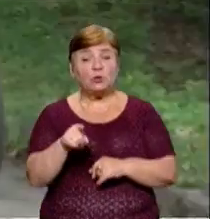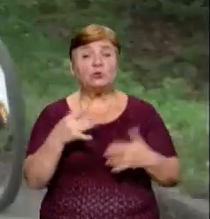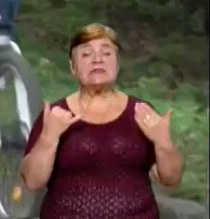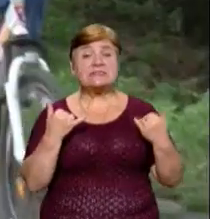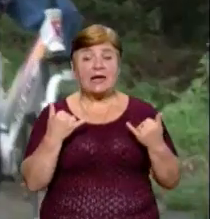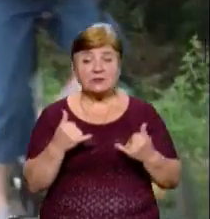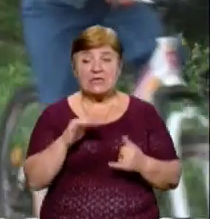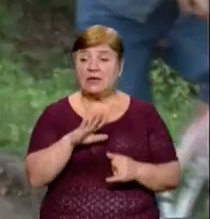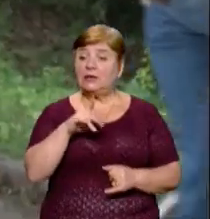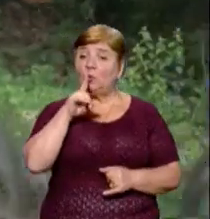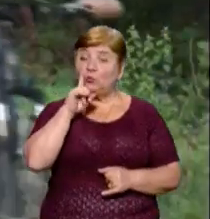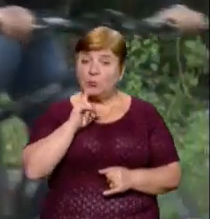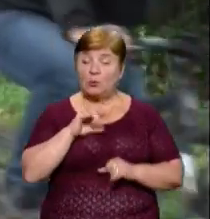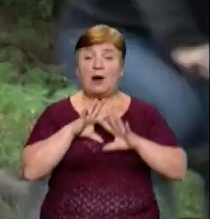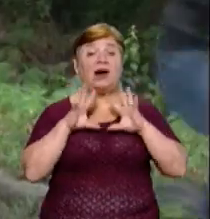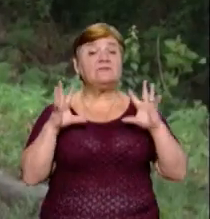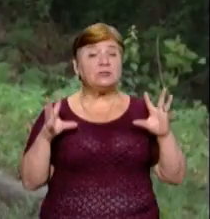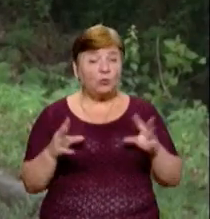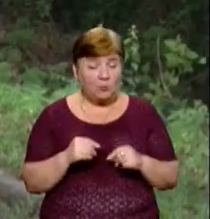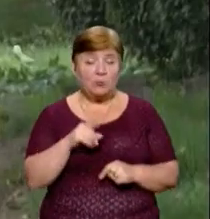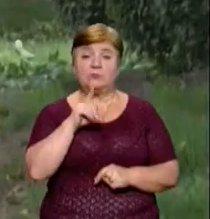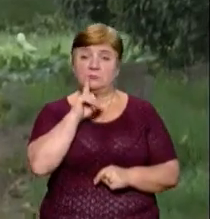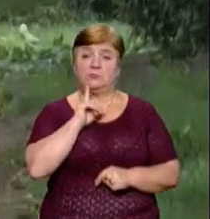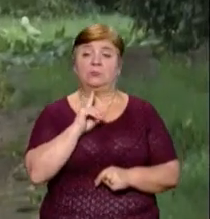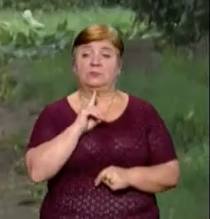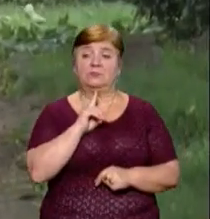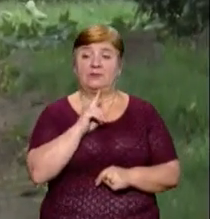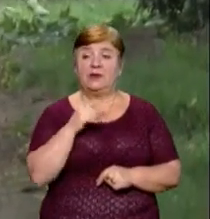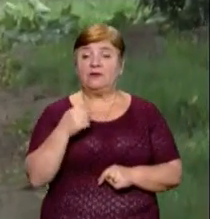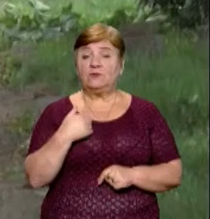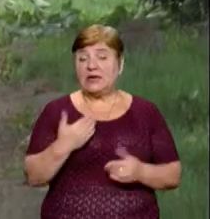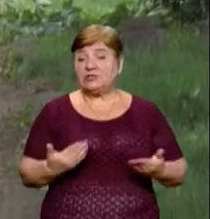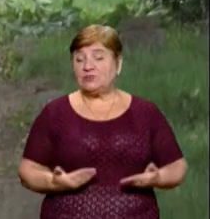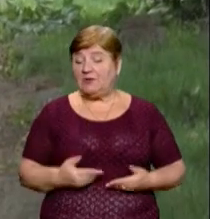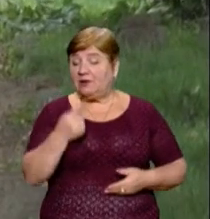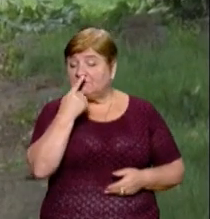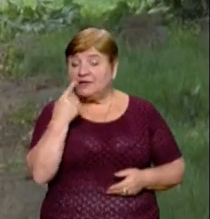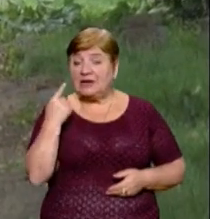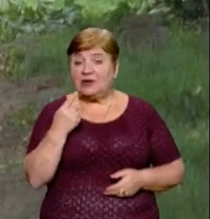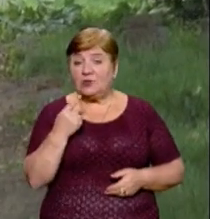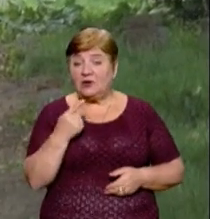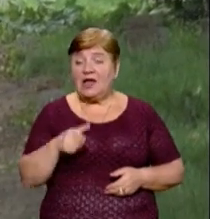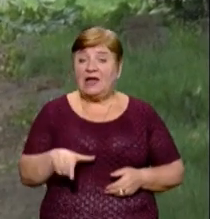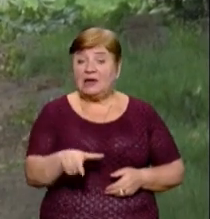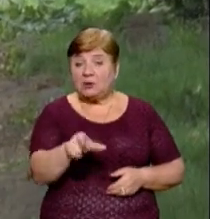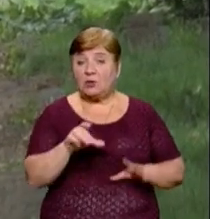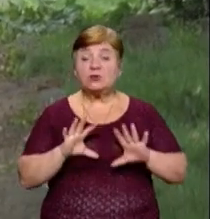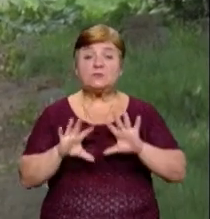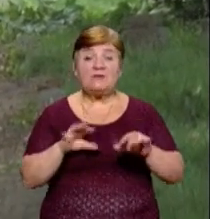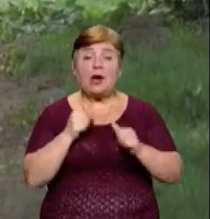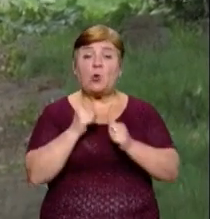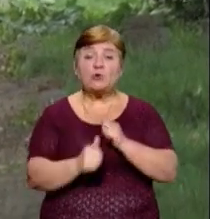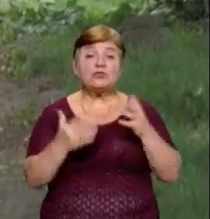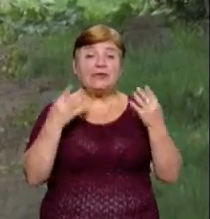зараз їхати незручно. А в цілому – достатньо зручно. Аліна Хома живе неподалік Слов'янської набережної. Розповідає, майже